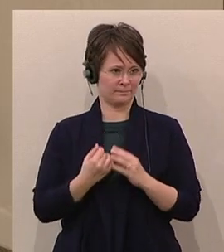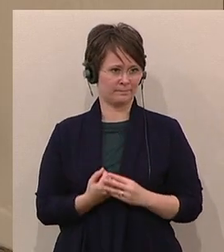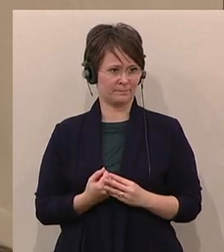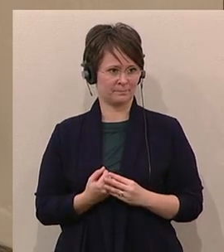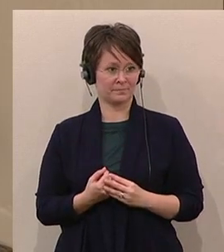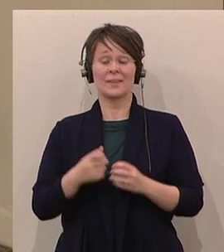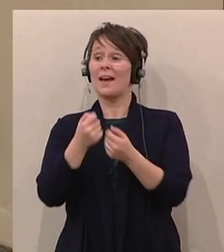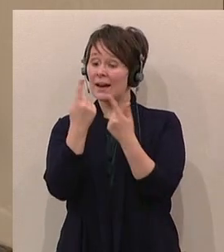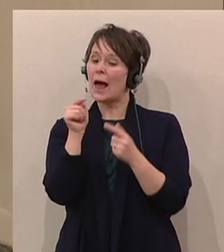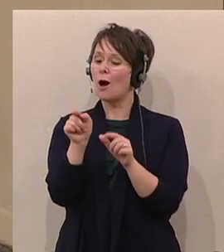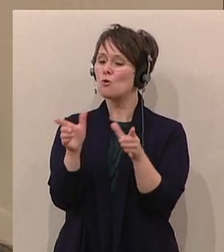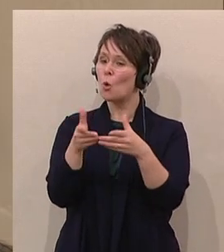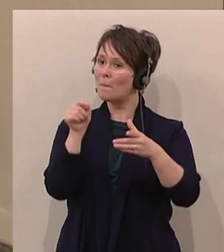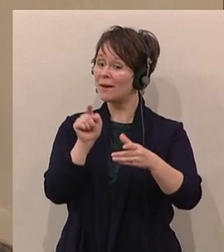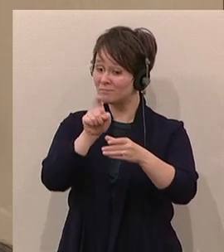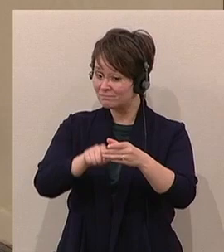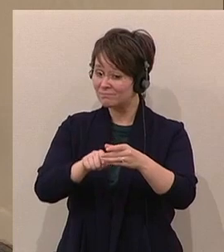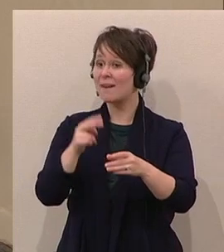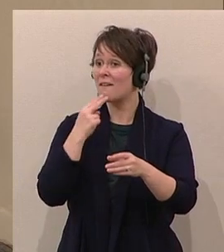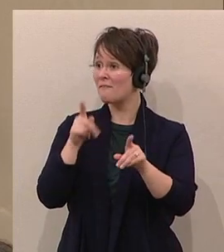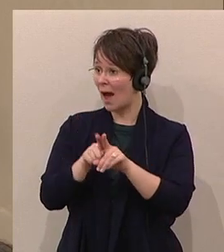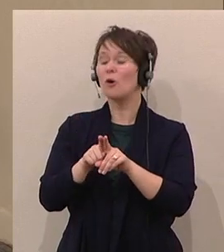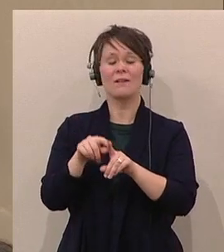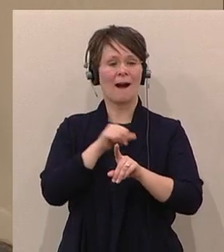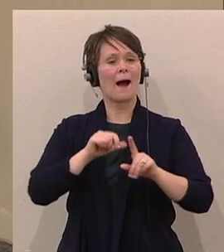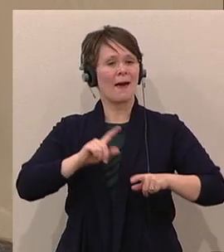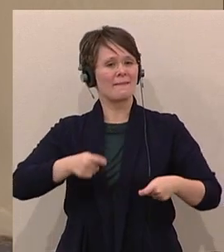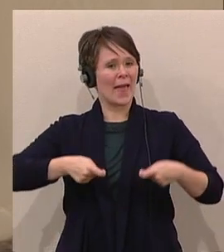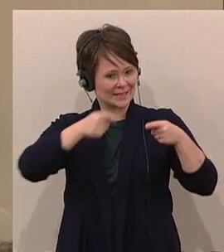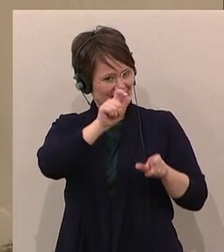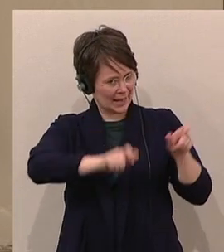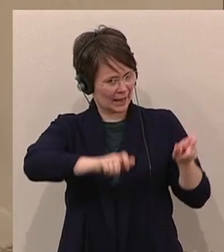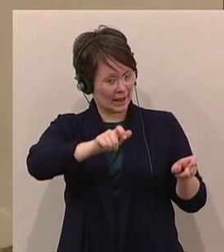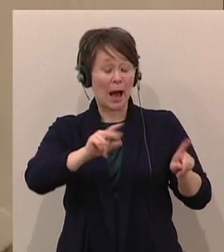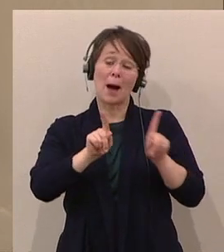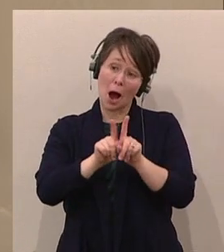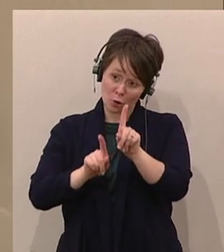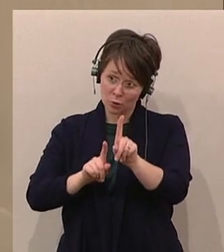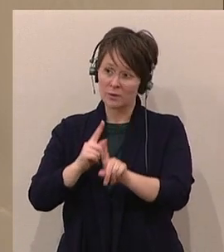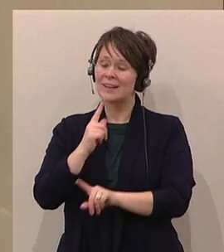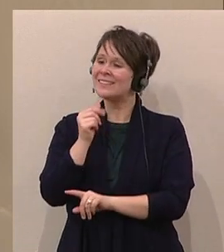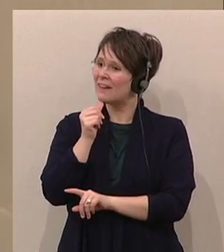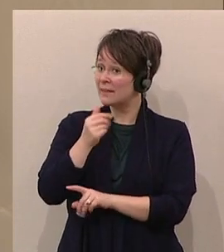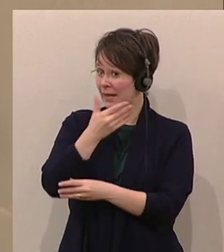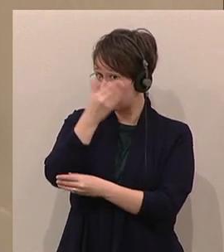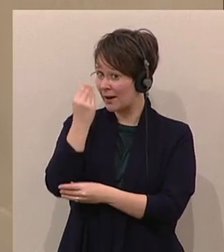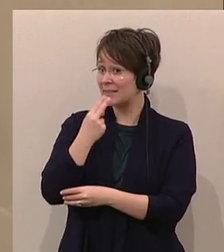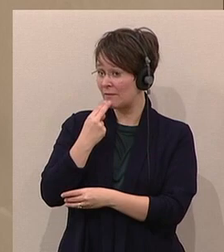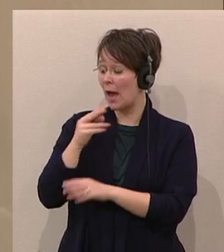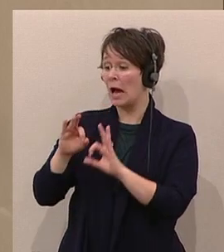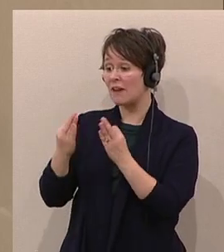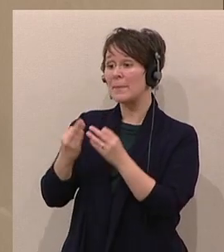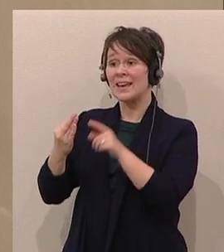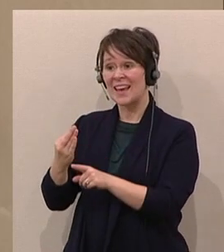die Alleinerzieherinnen und aber auch, nicht zu vergessen, Familien mit drei oder mehr Kindern.